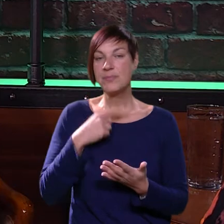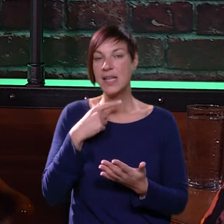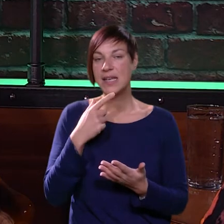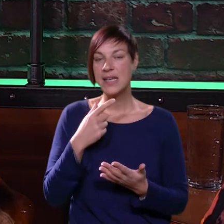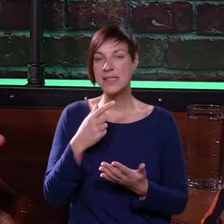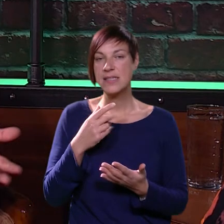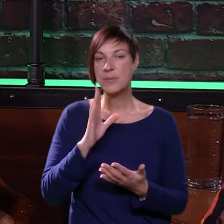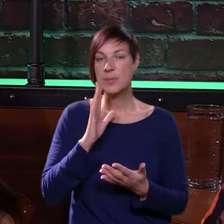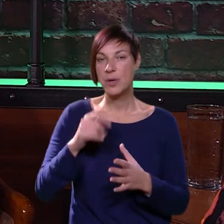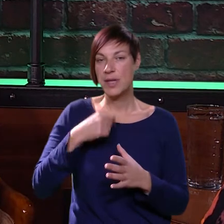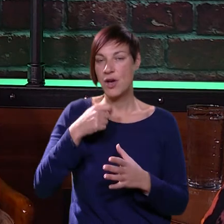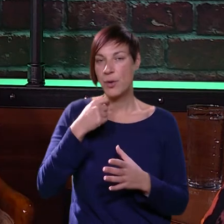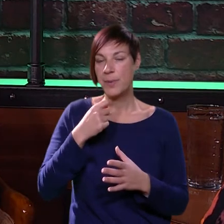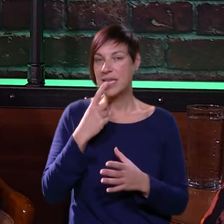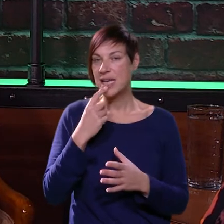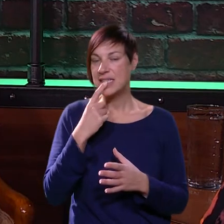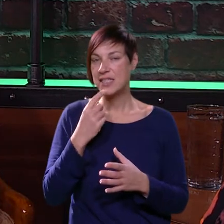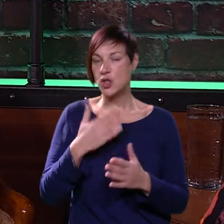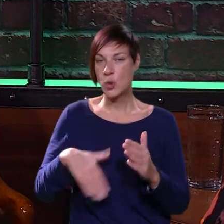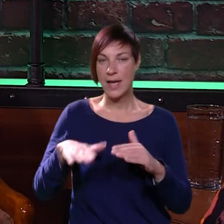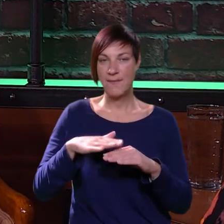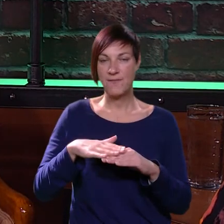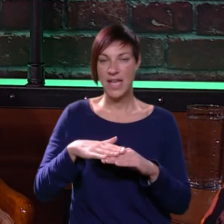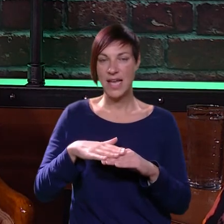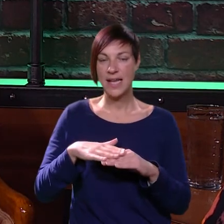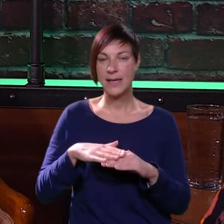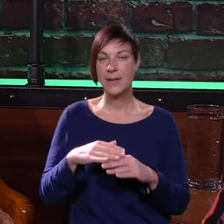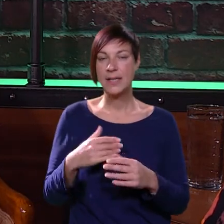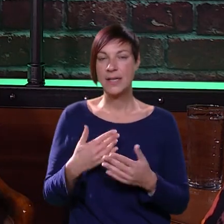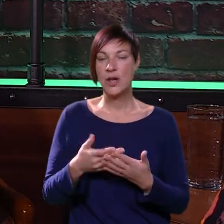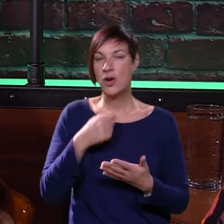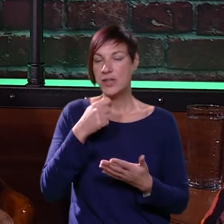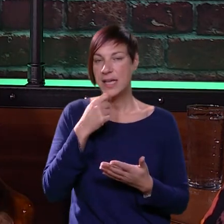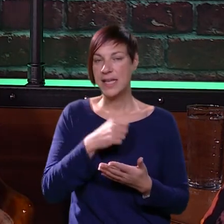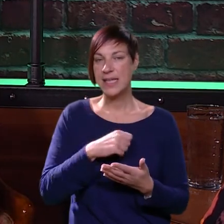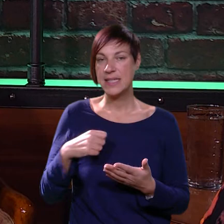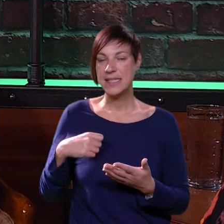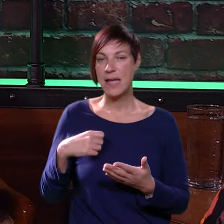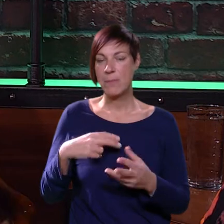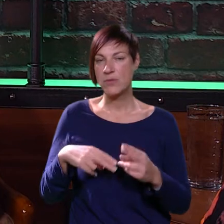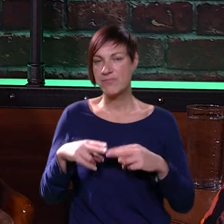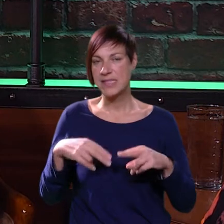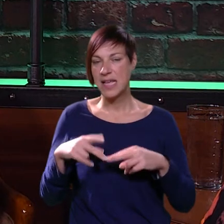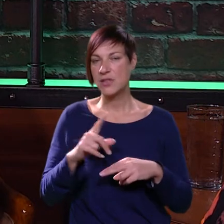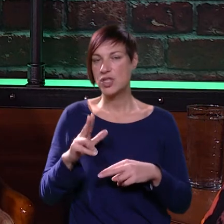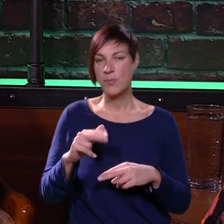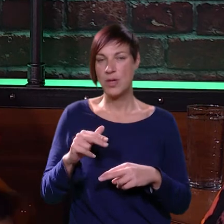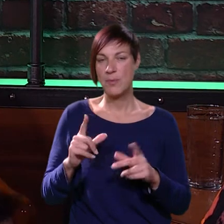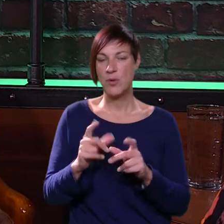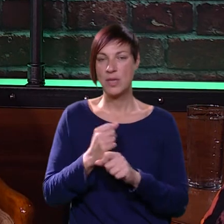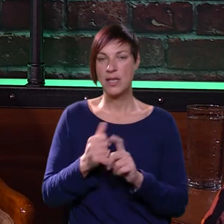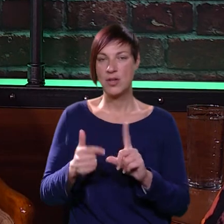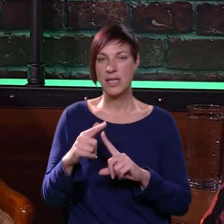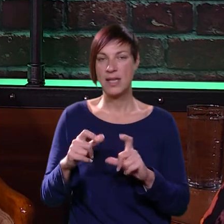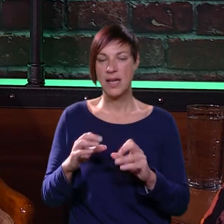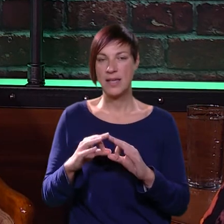recimo objed, kad je cukar, recimo, velik, kad je cukar velik, onda jede isključivo salat, ili nešto u čemu nema